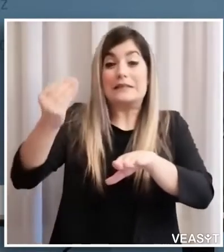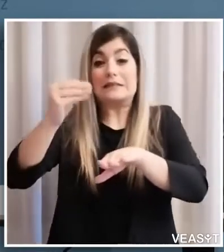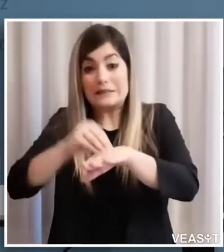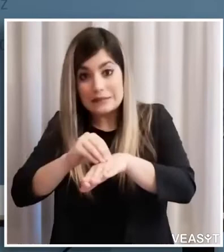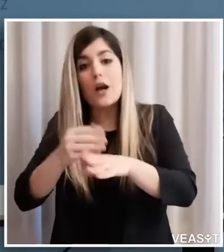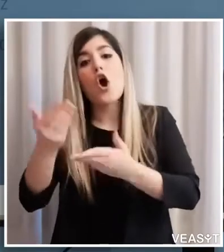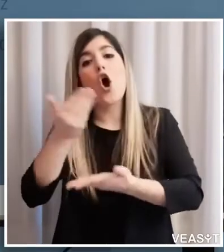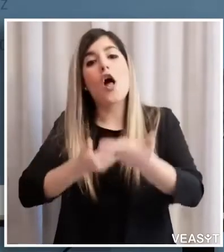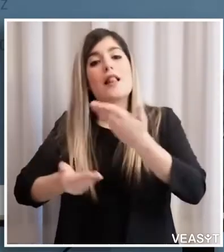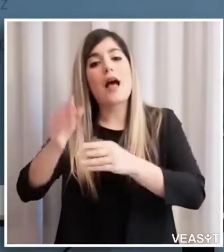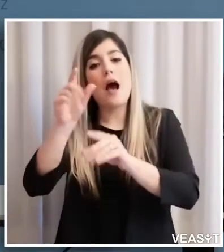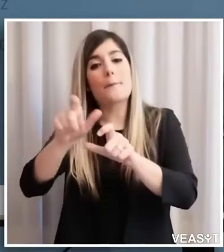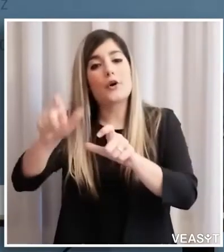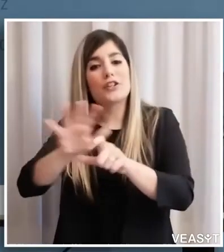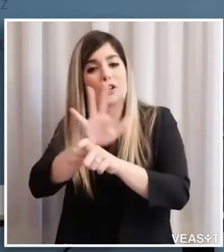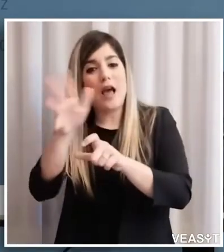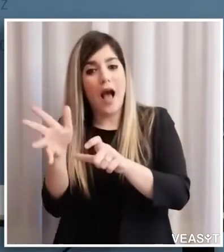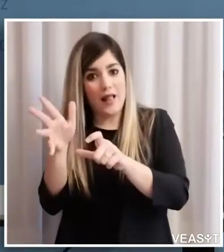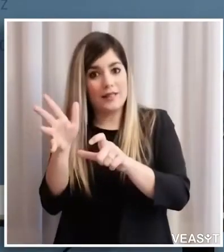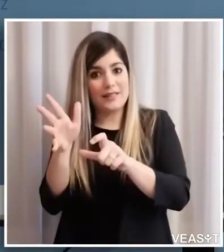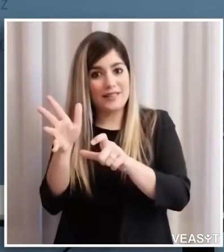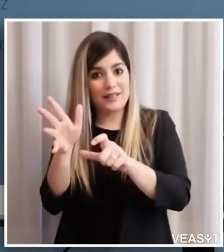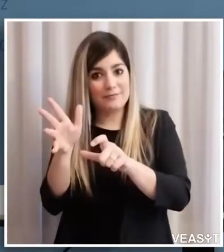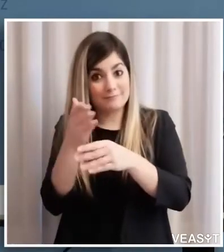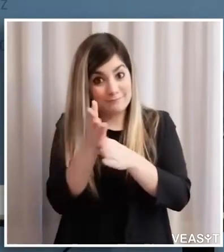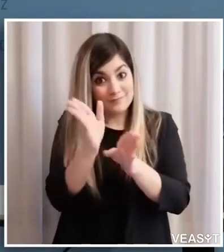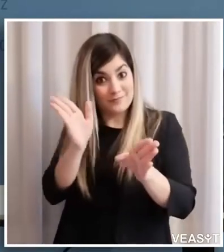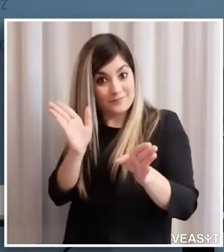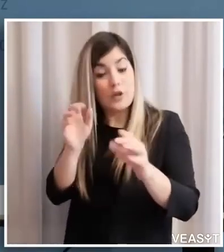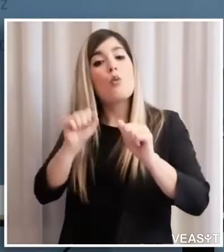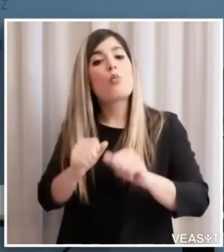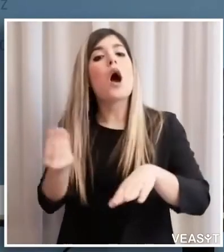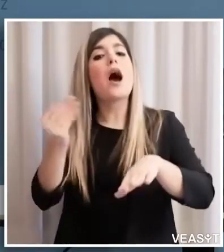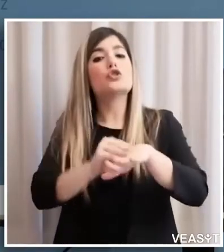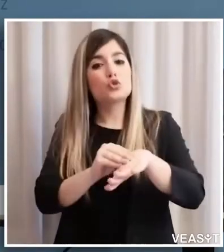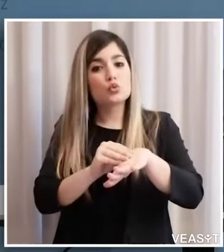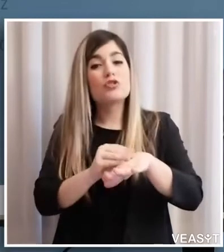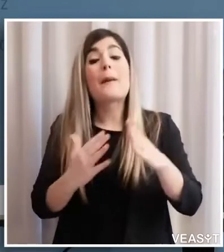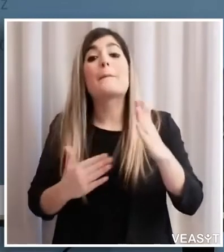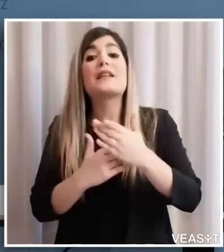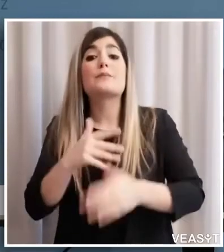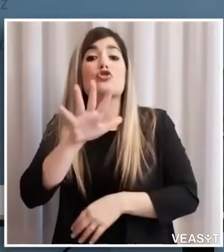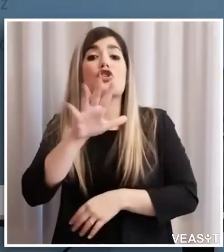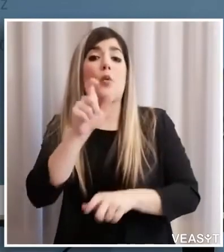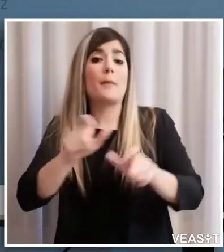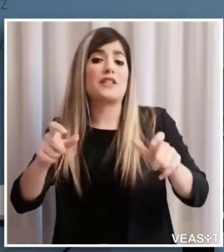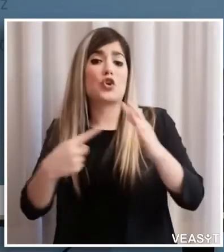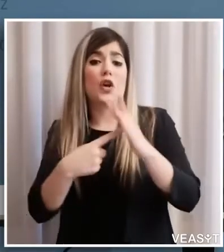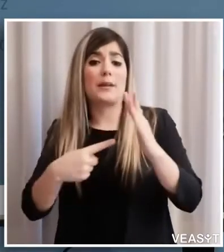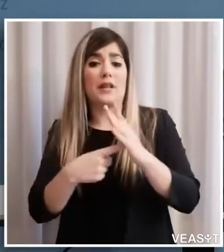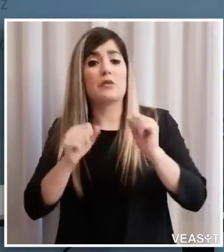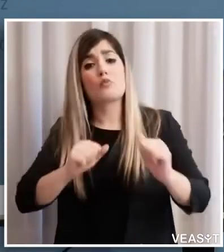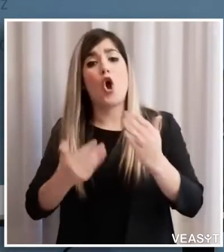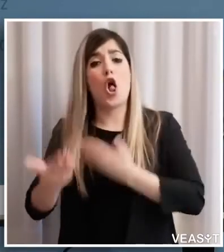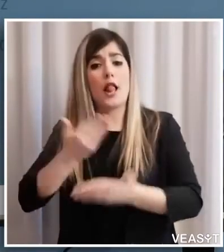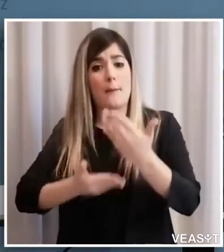adesso lì si ampia il raggio si possono aggiungere anche collaboratori fino al massimo di cinque persone che possono collaborare in queste